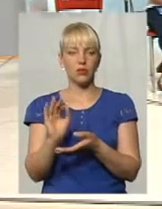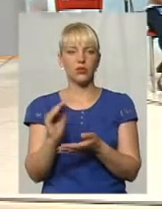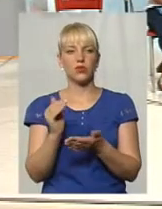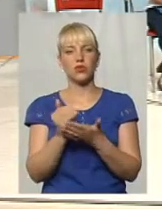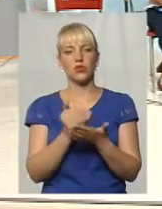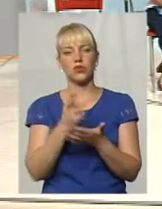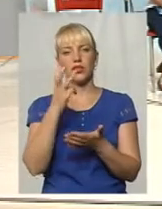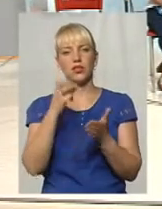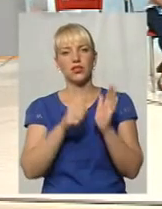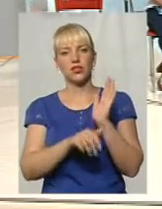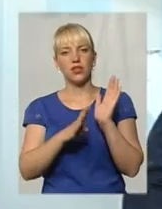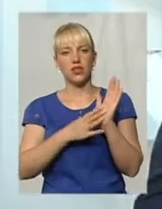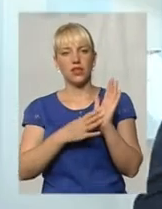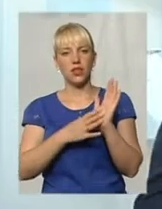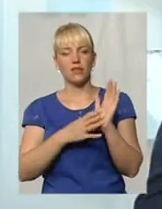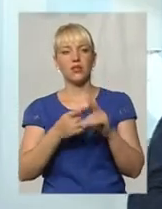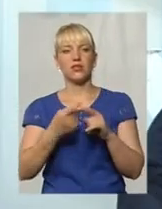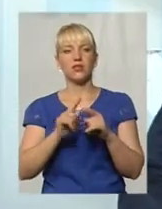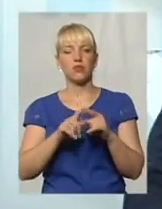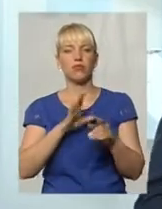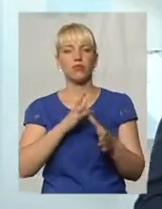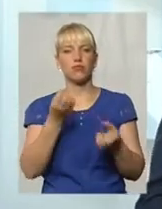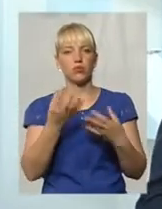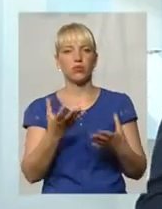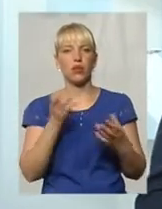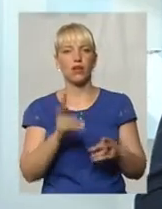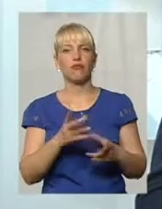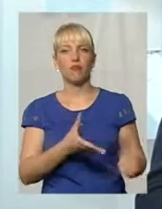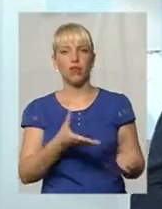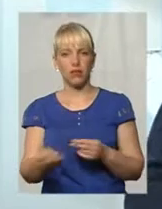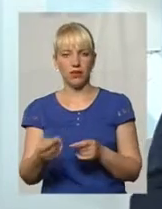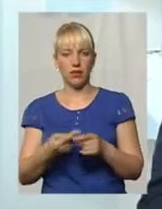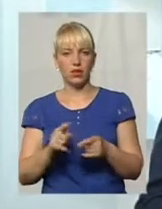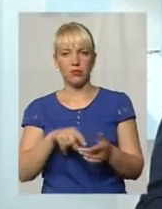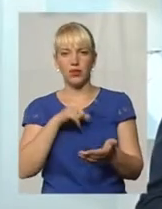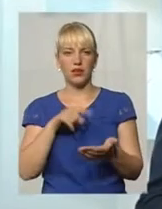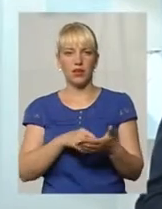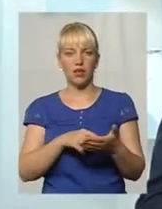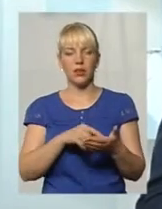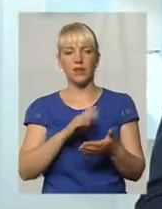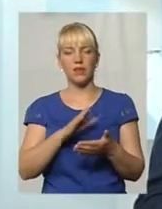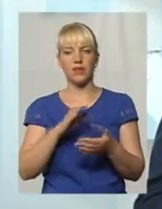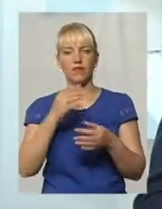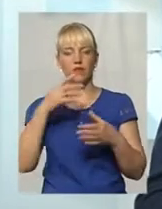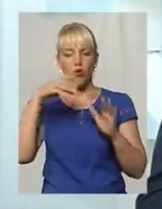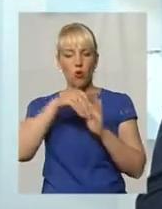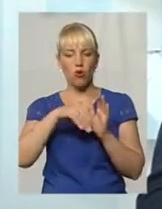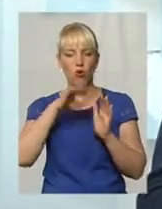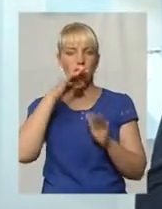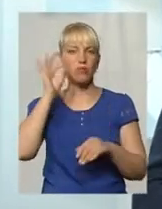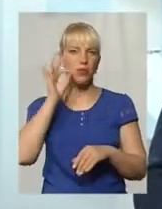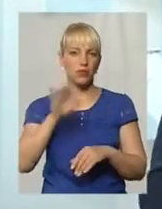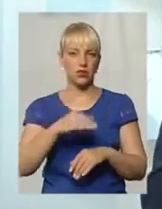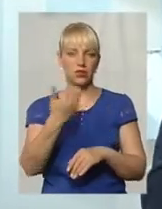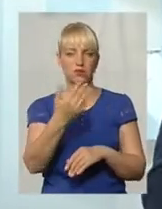362 з значком 2, здійснення впливу, оскільки відповідні питання не входили до компетенції самого чиновника.